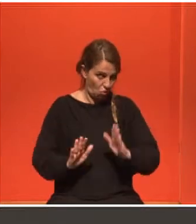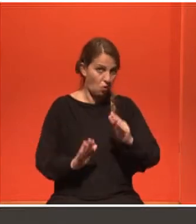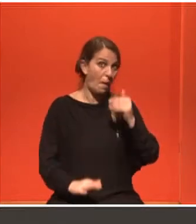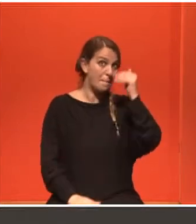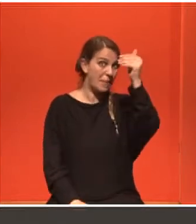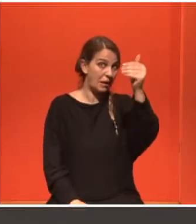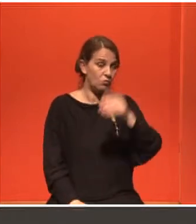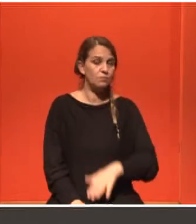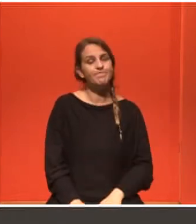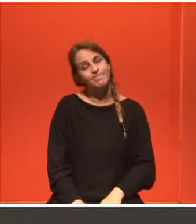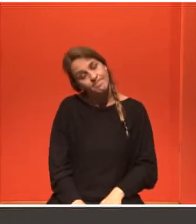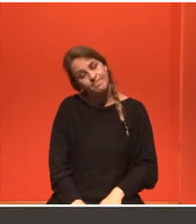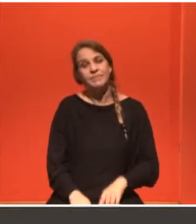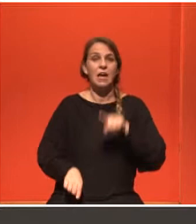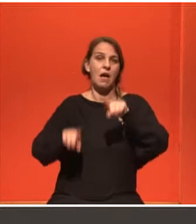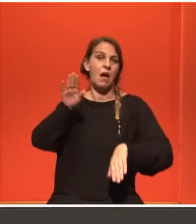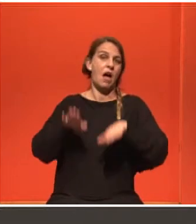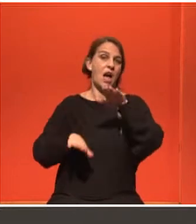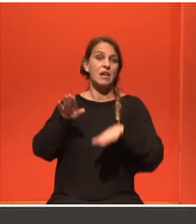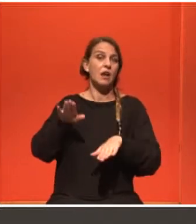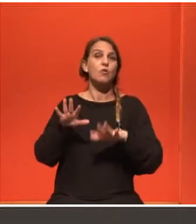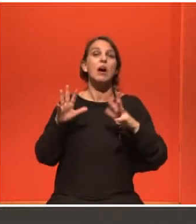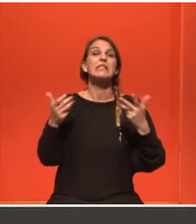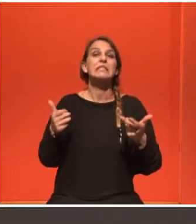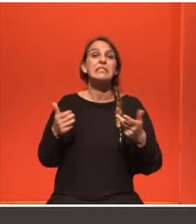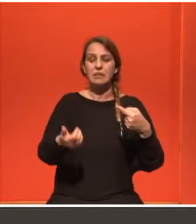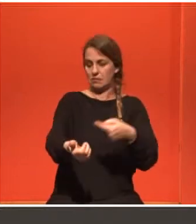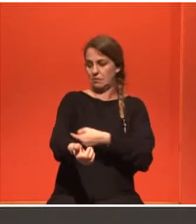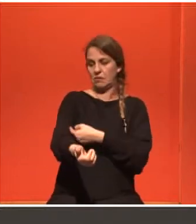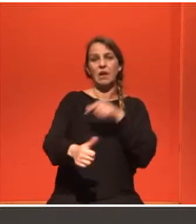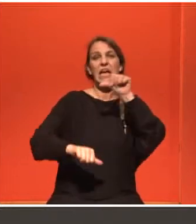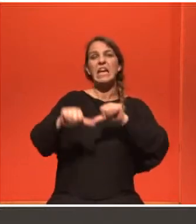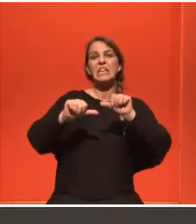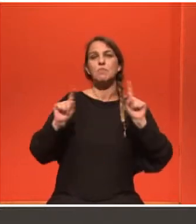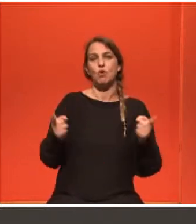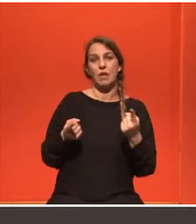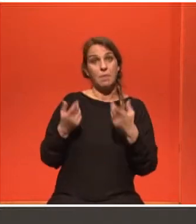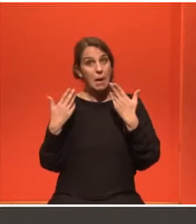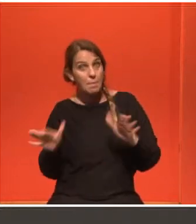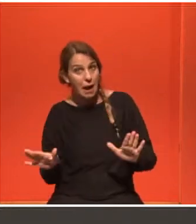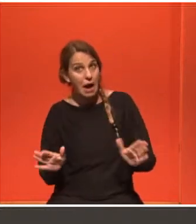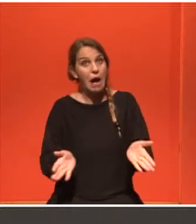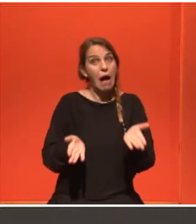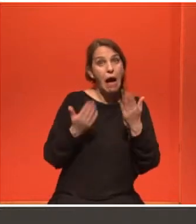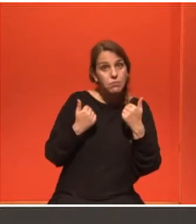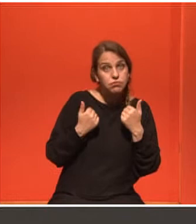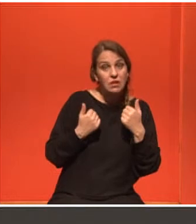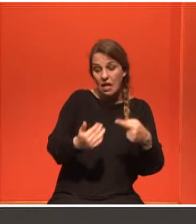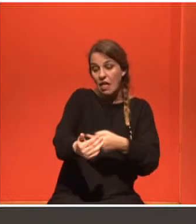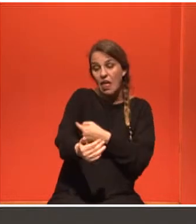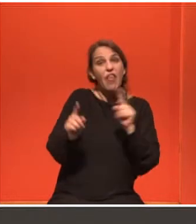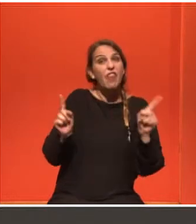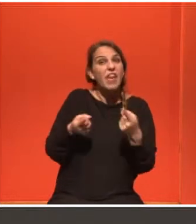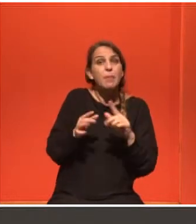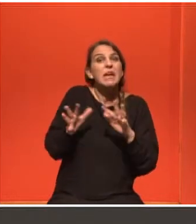Αυτό εξαρτάται από το τι χημοθεραπεία έχουν λάβει και αν έχουν πάρει χημοθεραπεία. Δηλαδή, αν η θεραπεία που έχουν